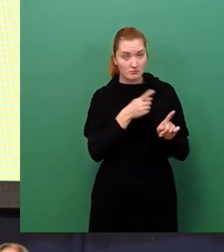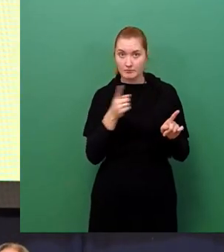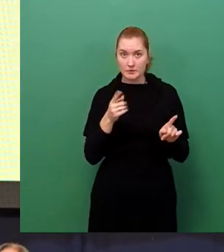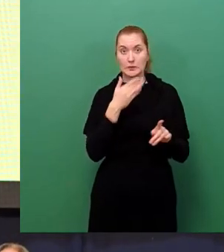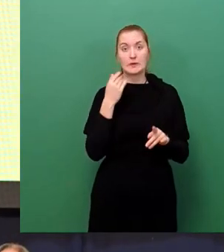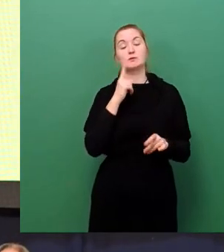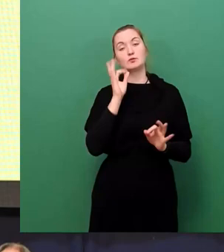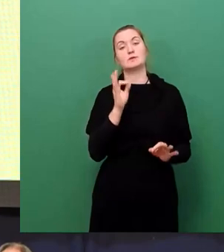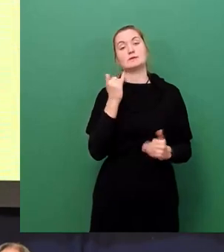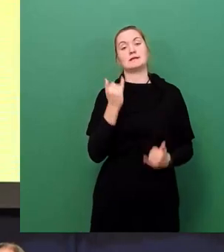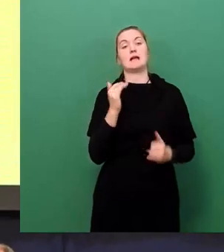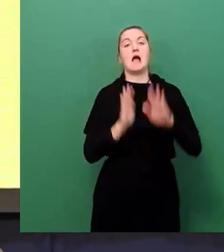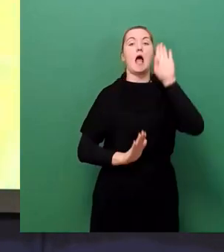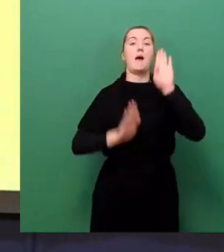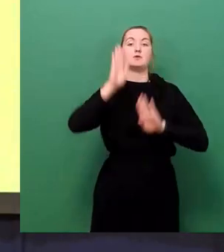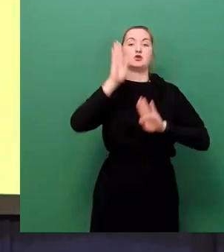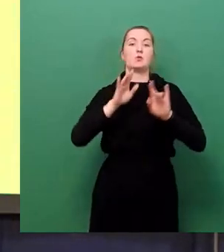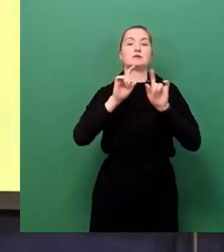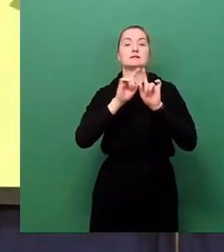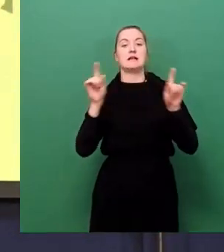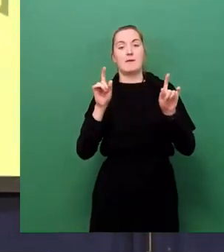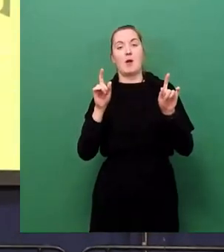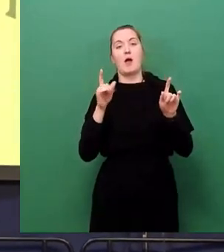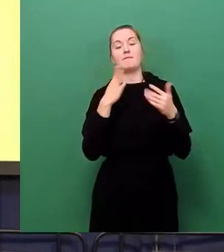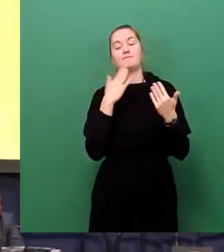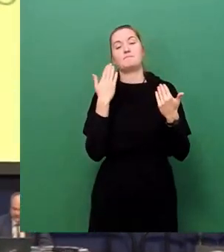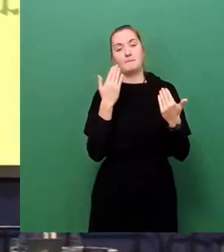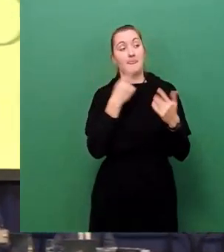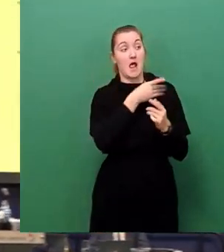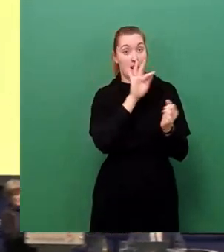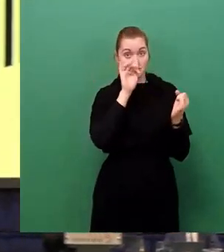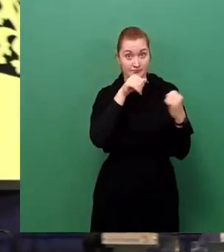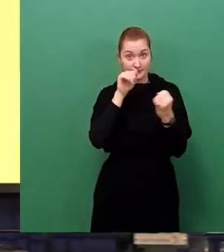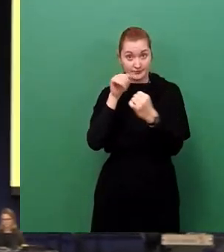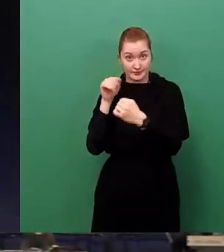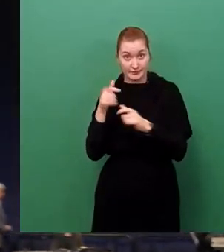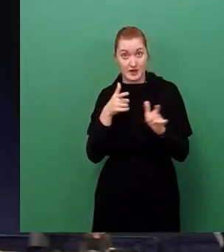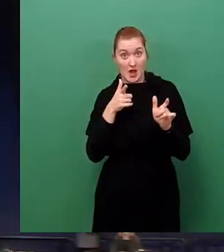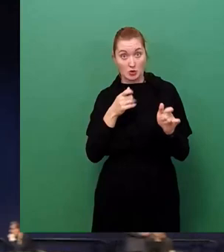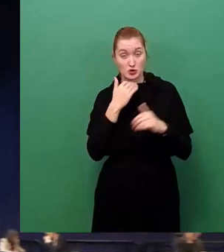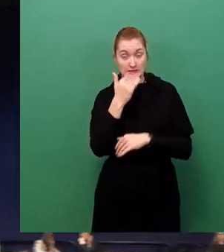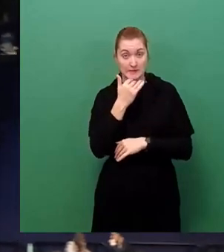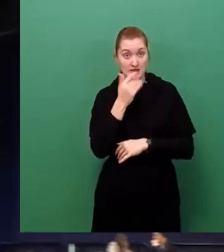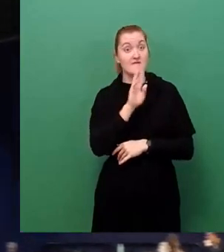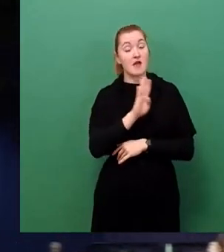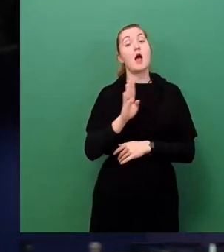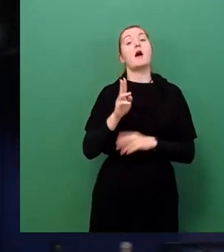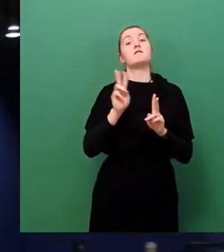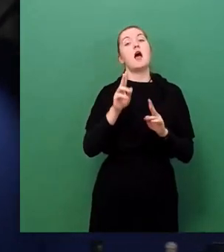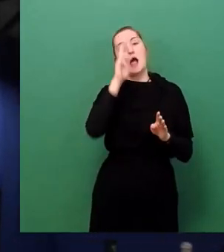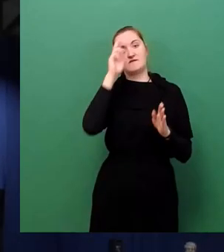Abstimmung über den federführenden einstimmlichen Ausschussbericht. Wer dem zustimmen möchte, den bitte ich jetzt um Stimmzeichen.